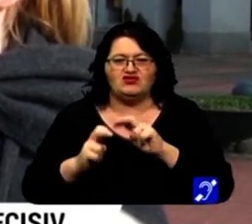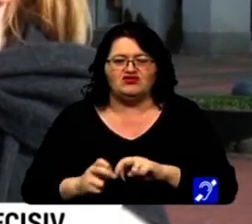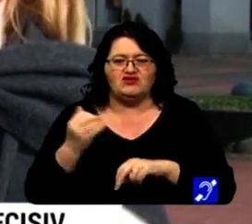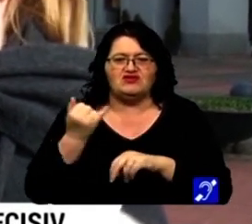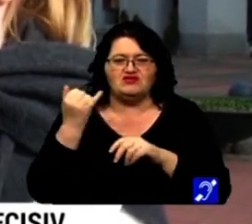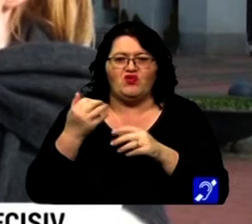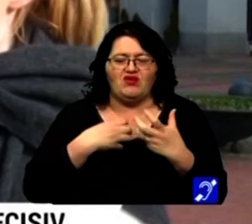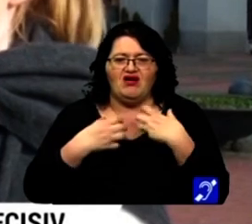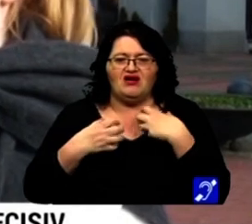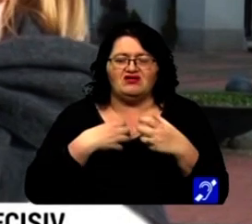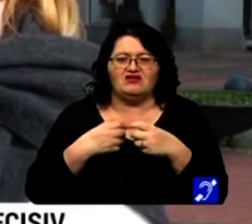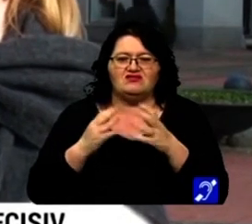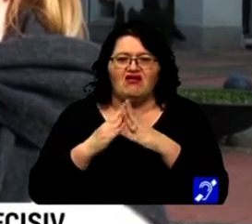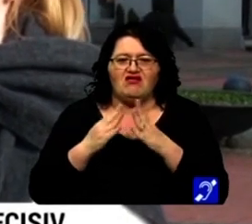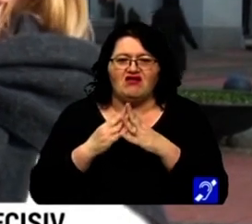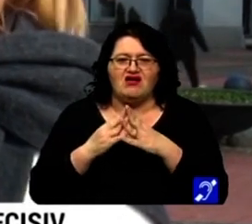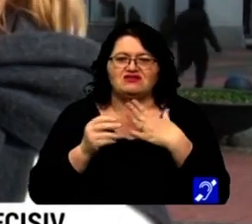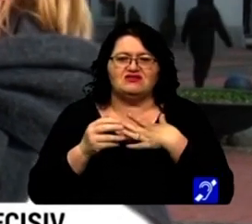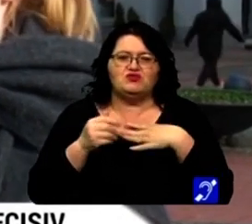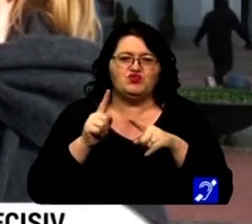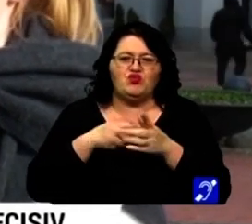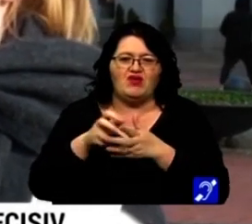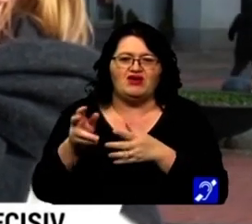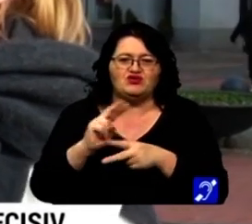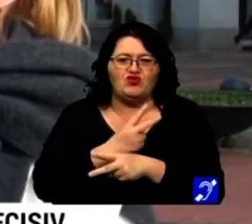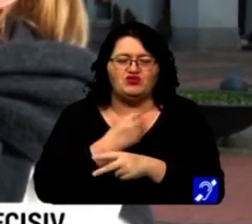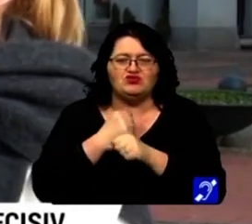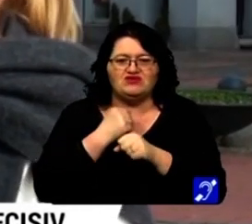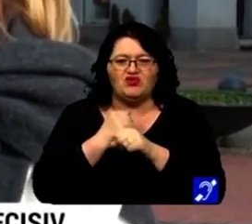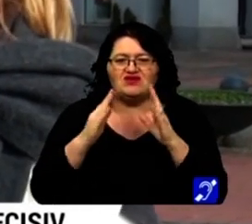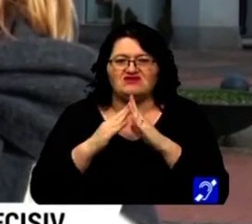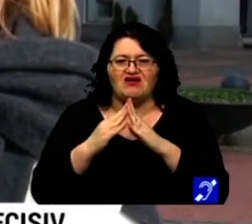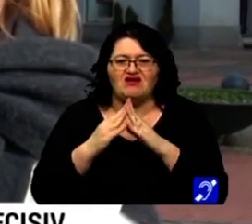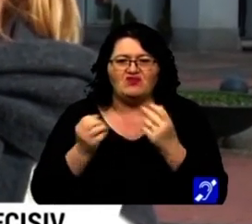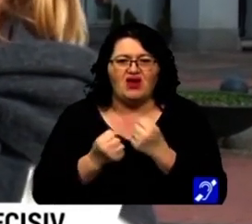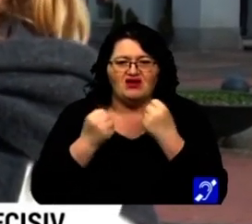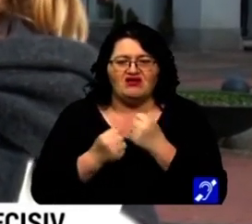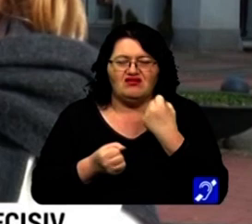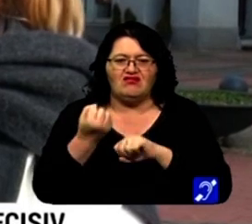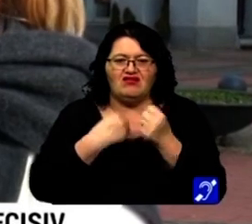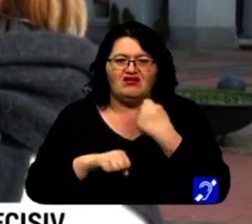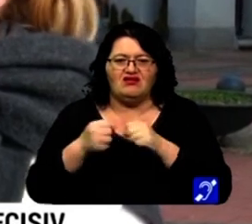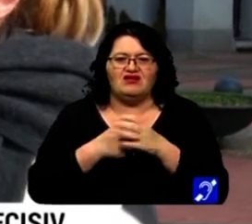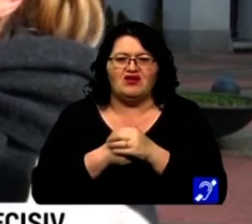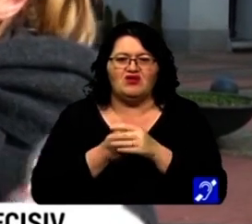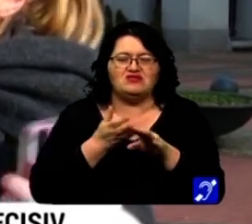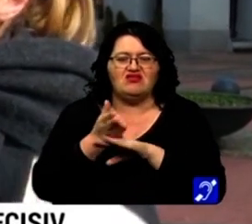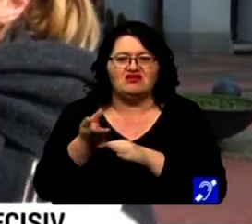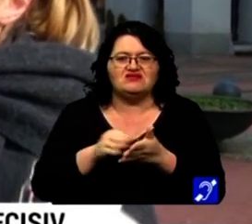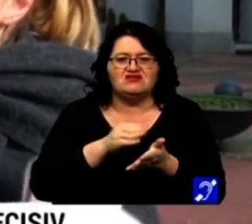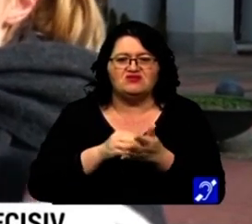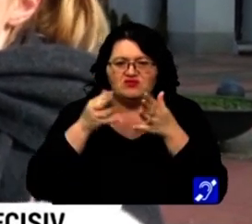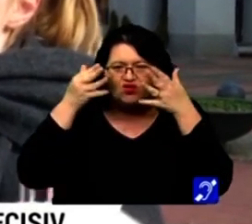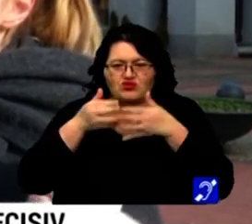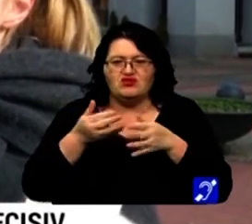istorie artelor, sunt de acasă, nu ești obișnuit, în primul rând, să lucrezi de acasă, ți-e mai greu să te... să intri starea aia de